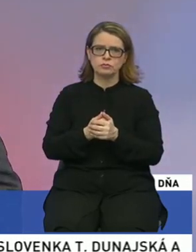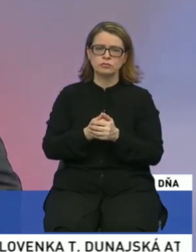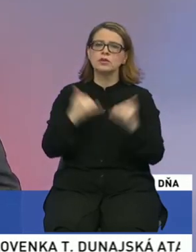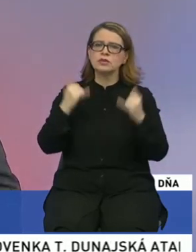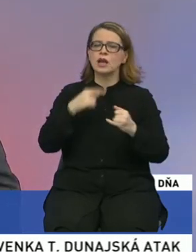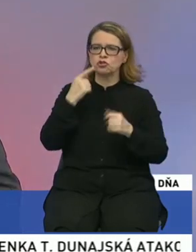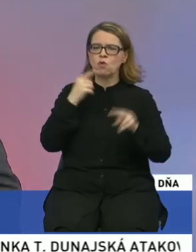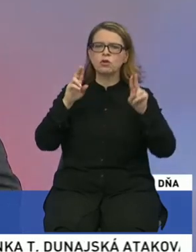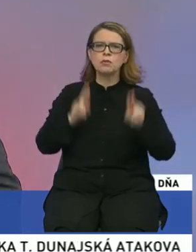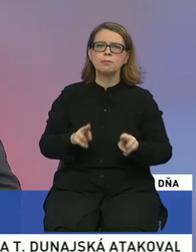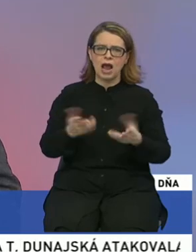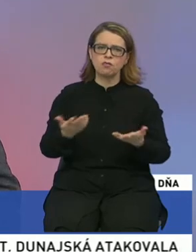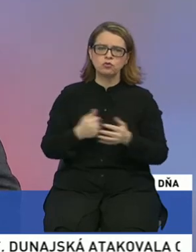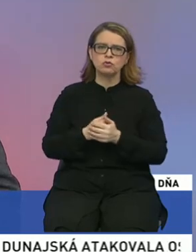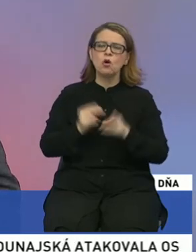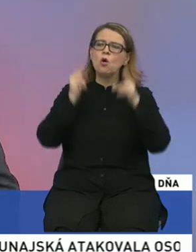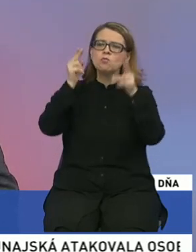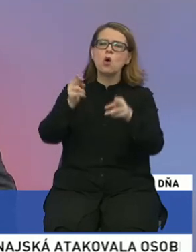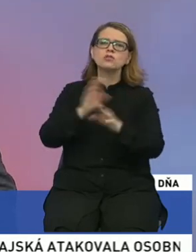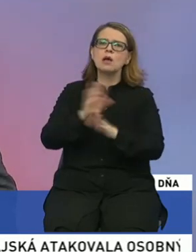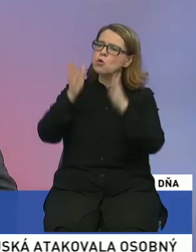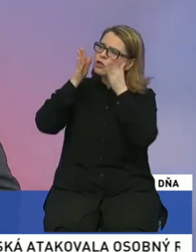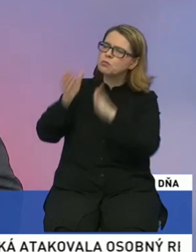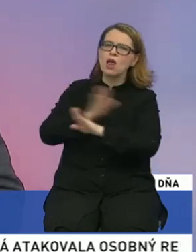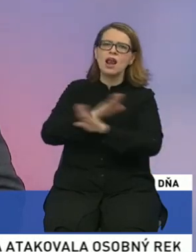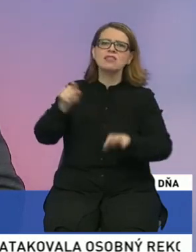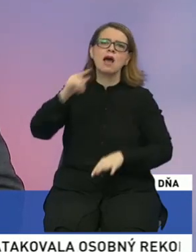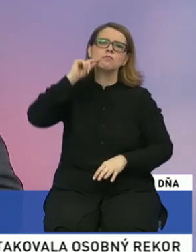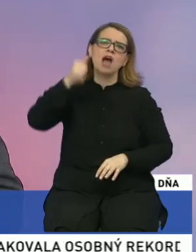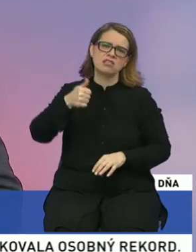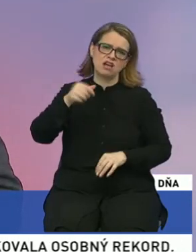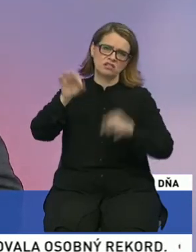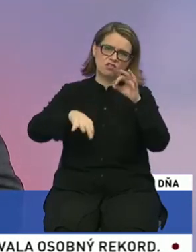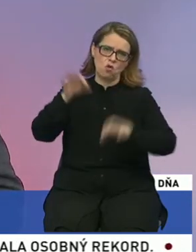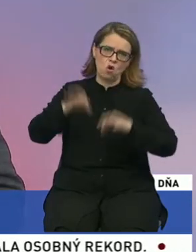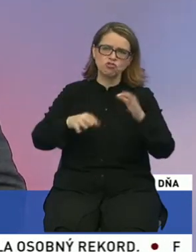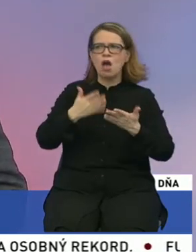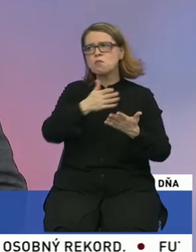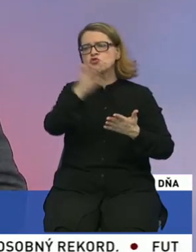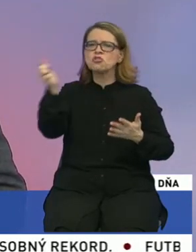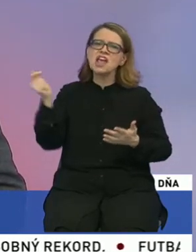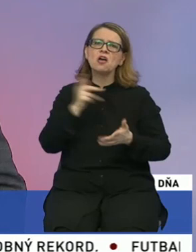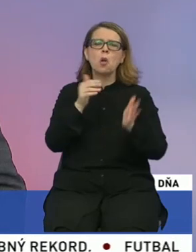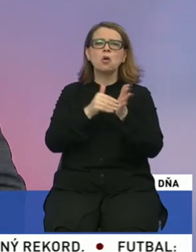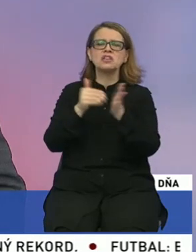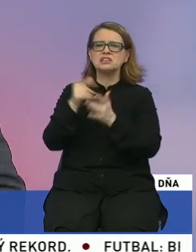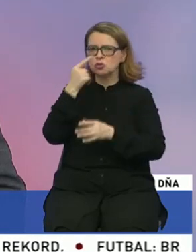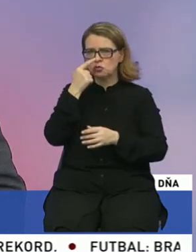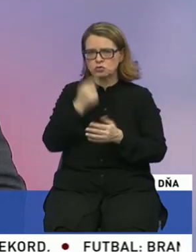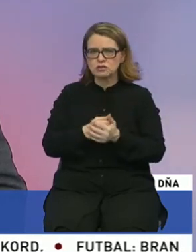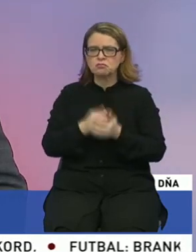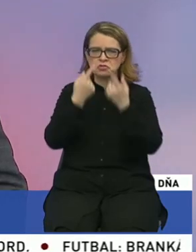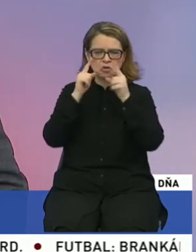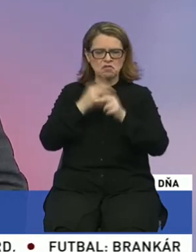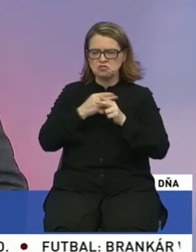sa môže spoliehať jedine na maďarských voličov a možno niekoľko tisíc Rusinov. Slováci strátili úplne